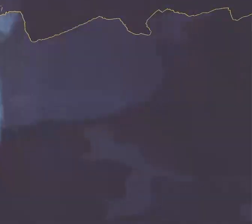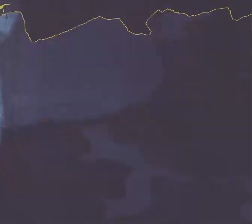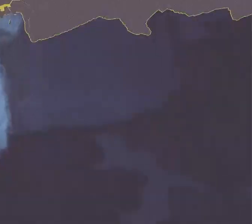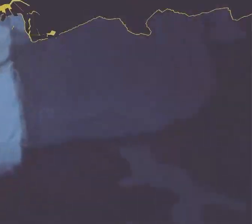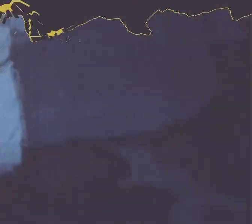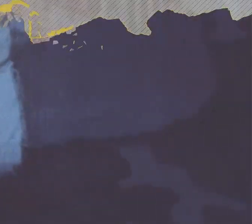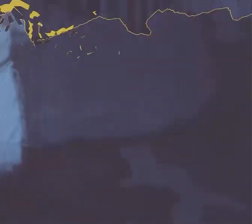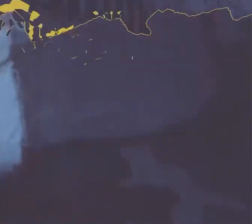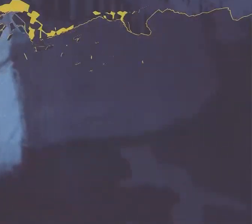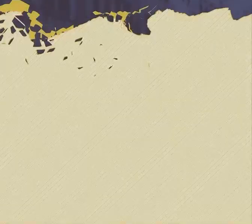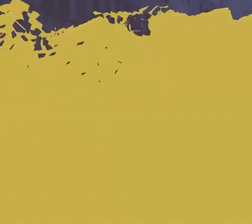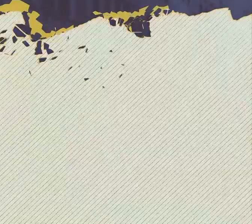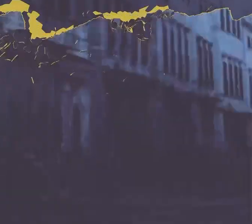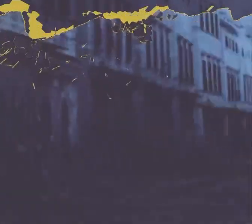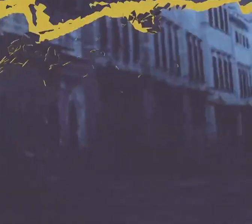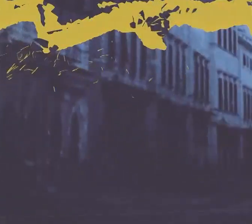Muzika